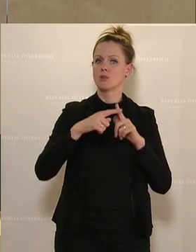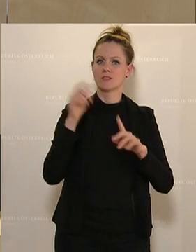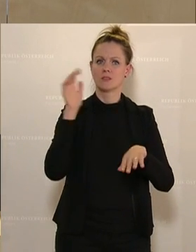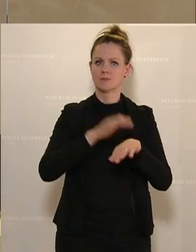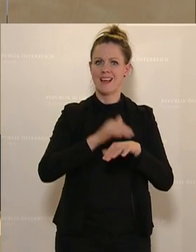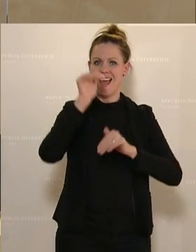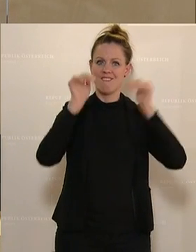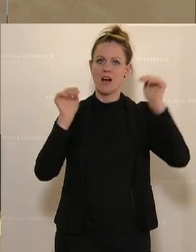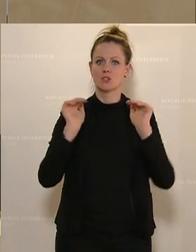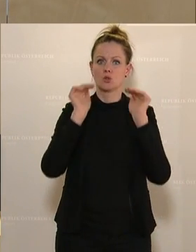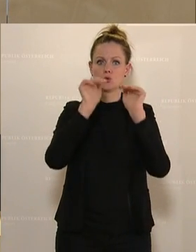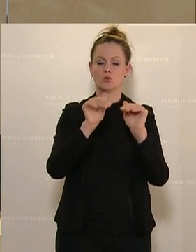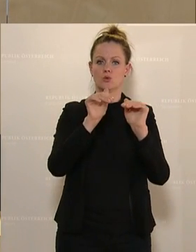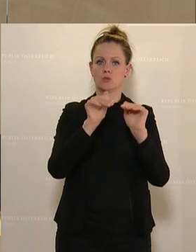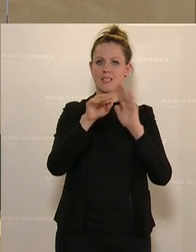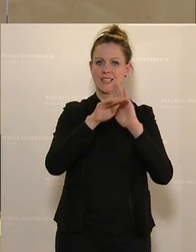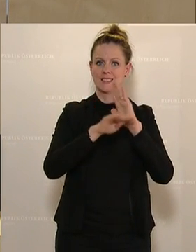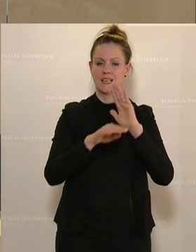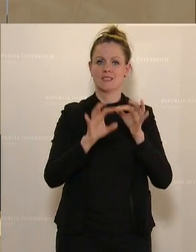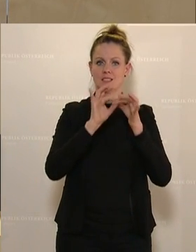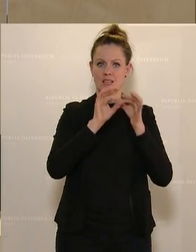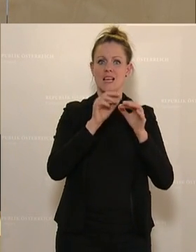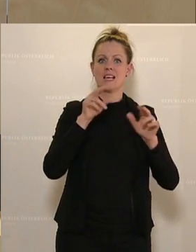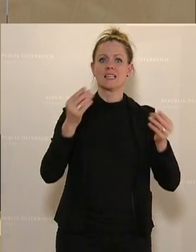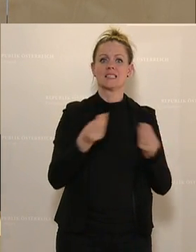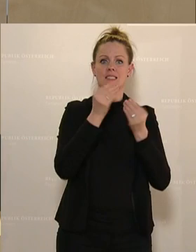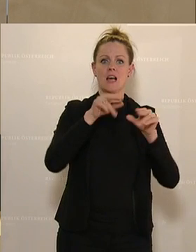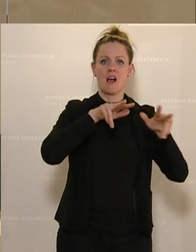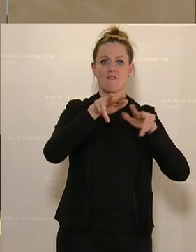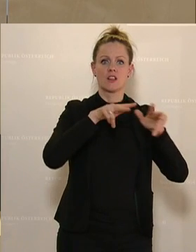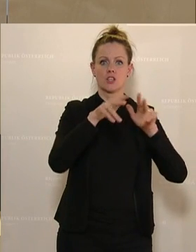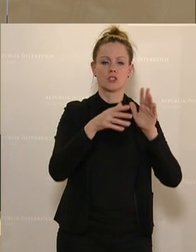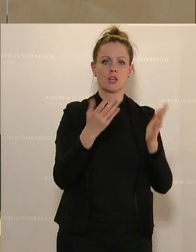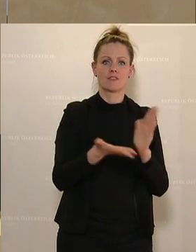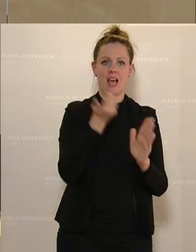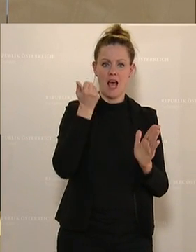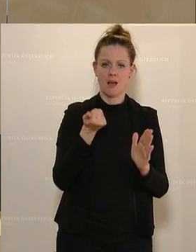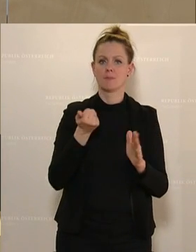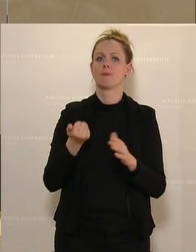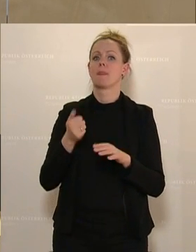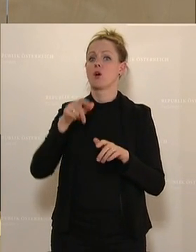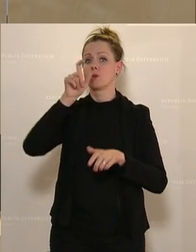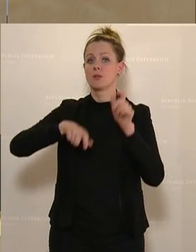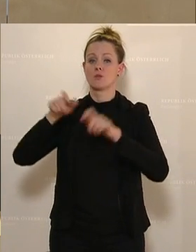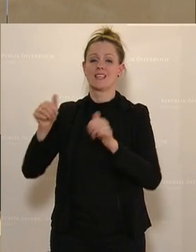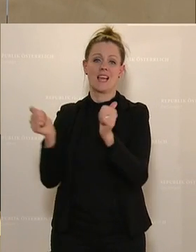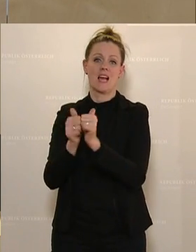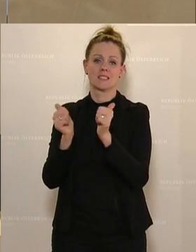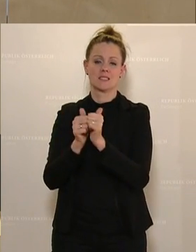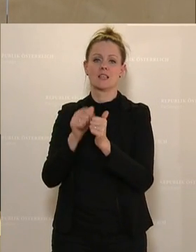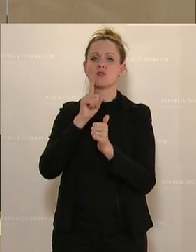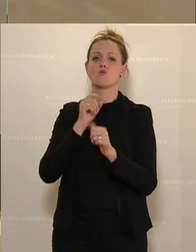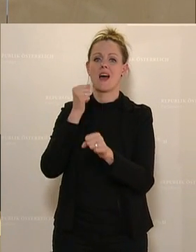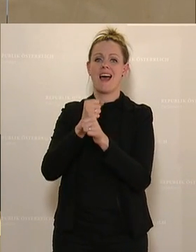das Erwachsenenschutzgesetz, das die Sachwalterschaft abgelöst hat. Und die persönliche Assistenz allerdings nur im